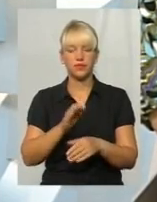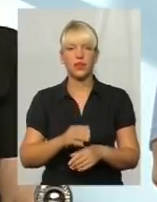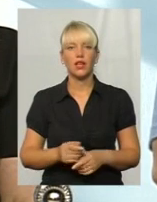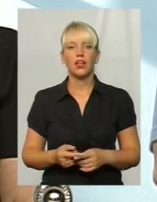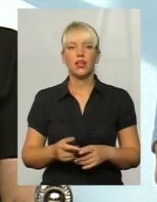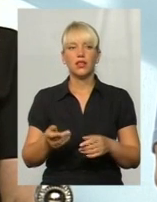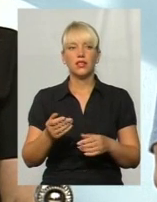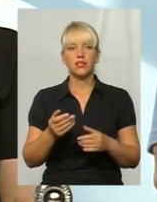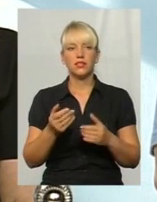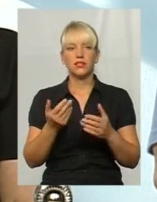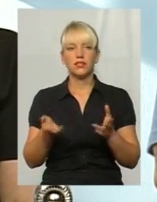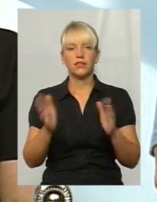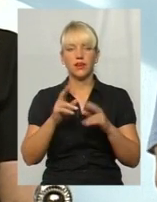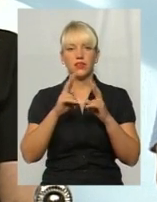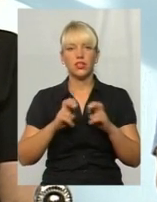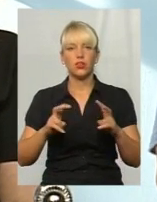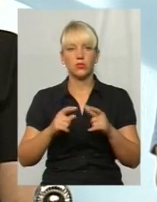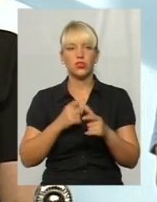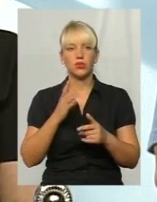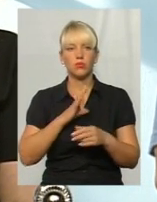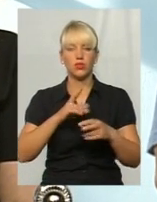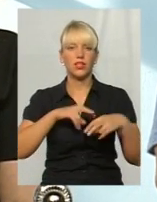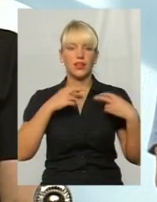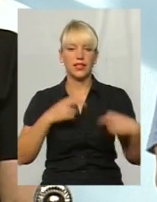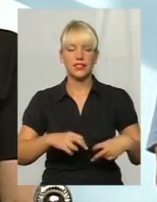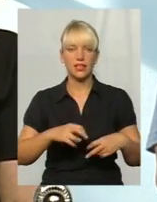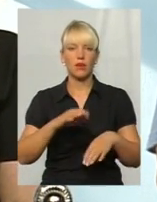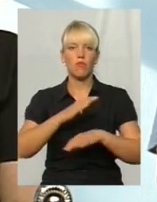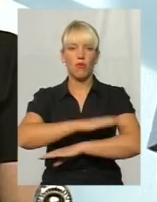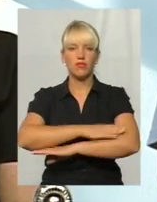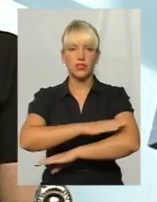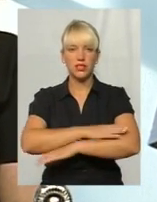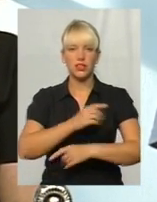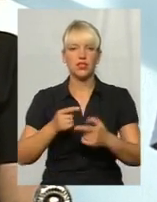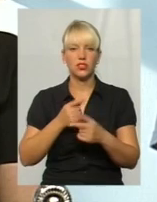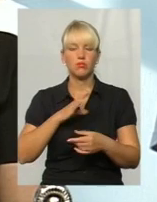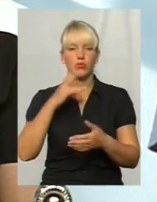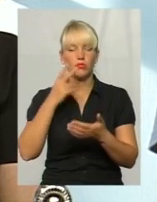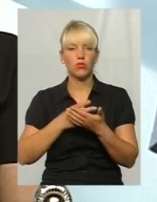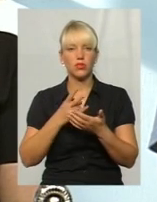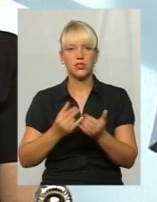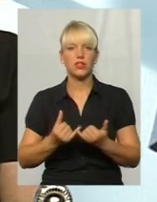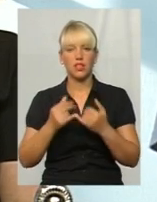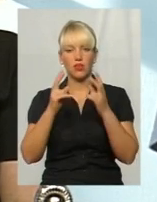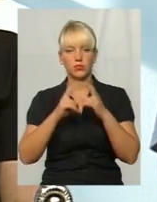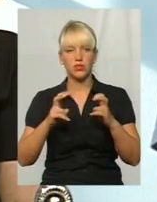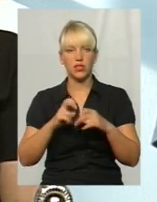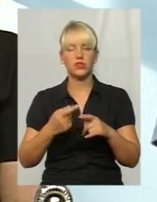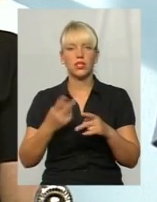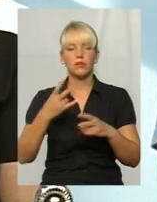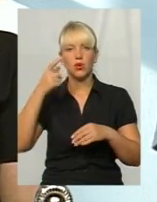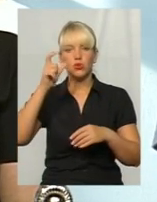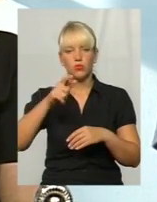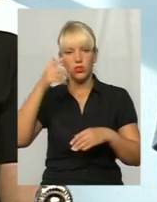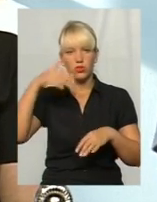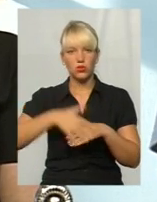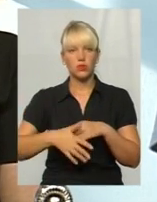Наразі треба просто розібратися, чи були якісь ризикові поведінки, чи були покази є до обстеження. Треба масове, аж людина зрозуміла, що